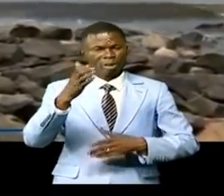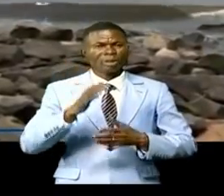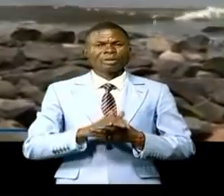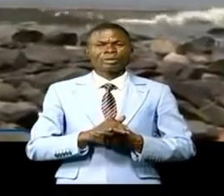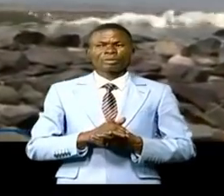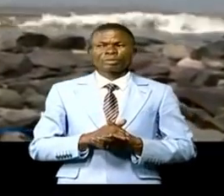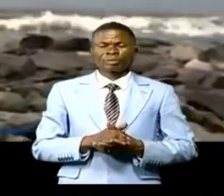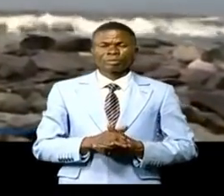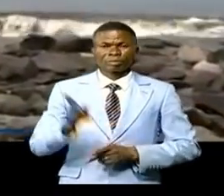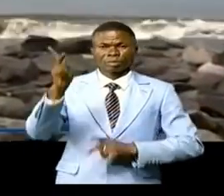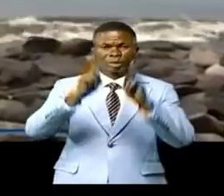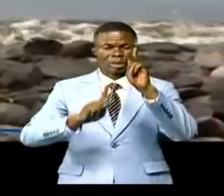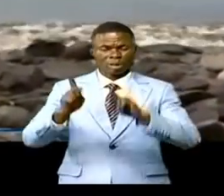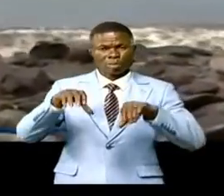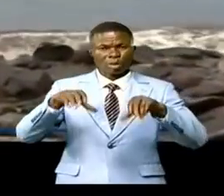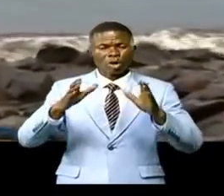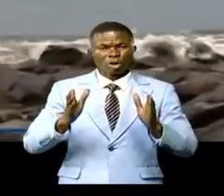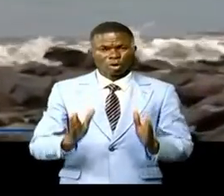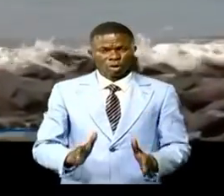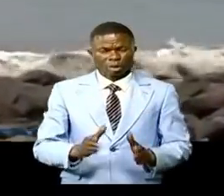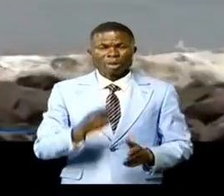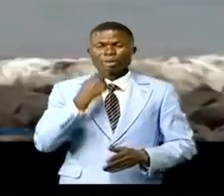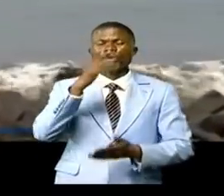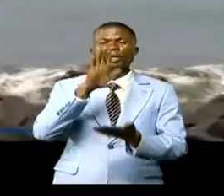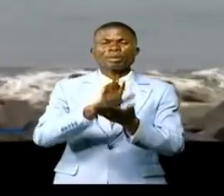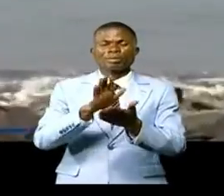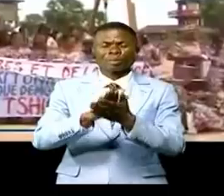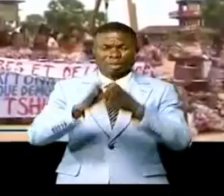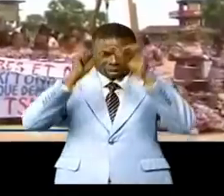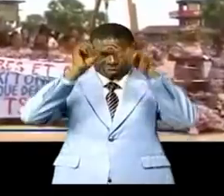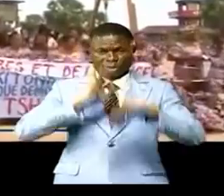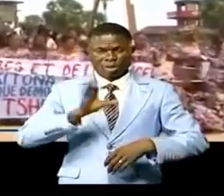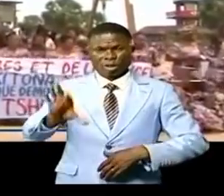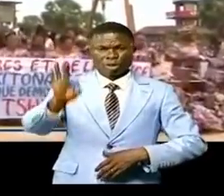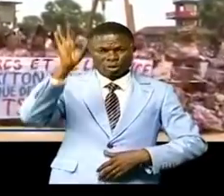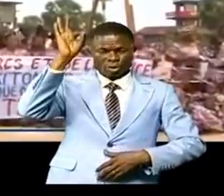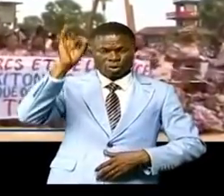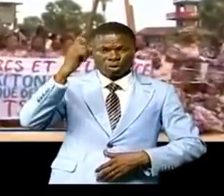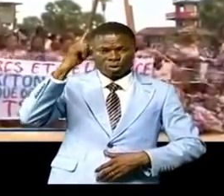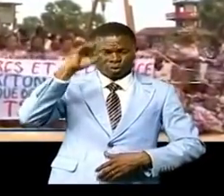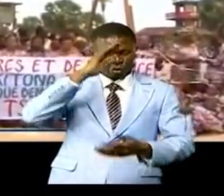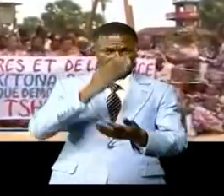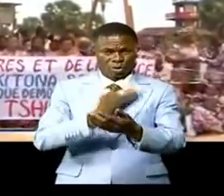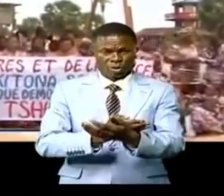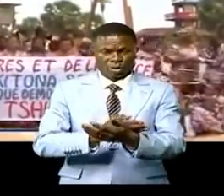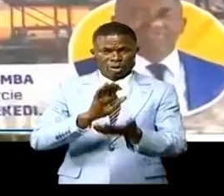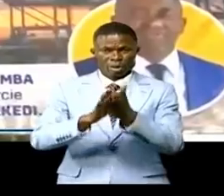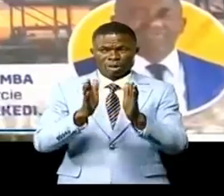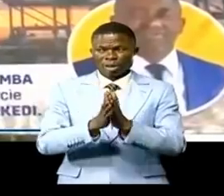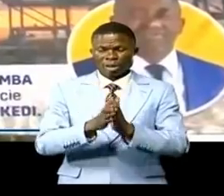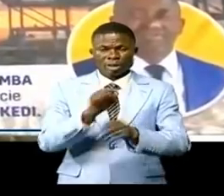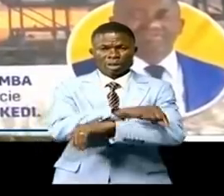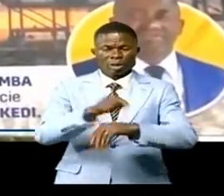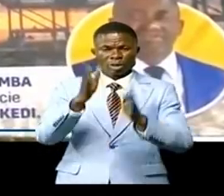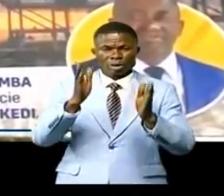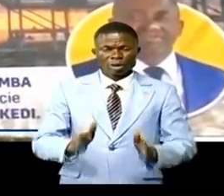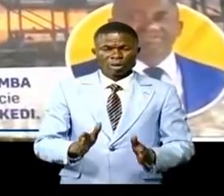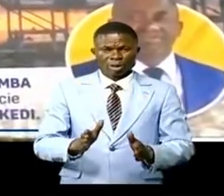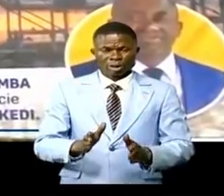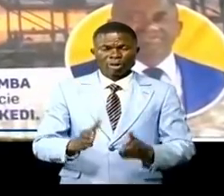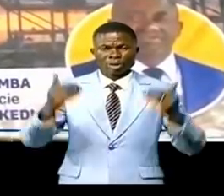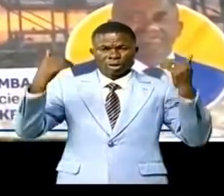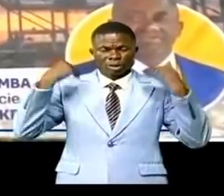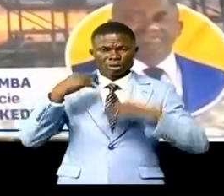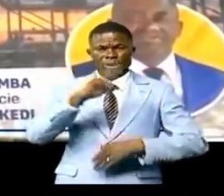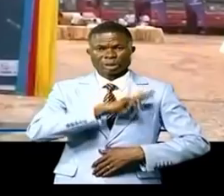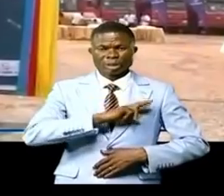le peuple né Congo remercie le chef de l'état pour la nomination de l'un de l'heure au poste de l'administrateur et mandataire de la